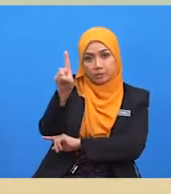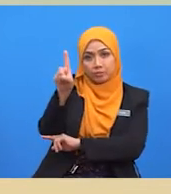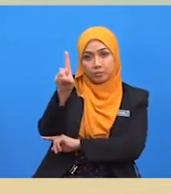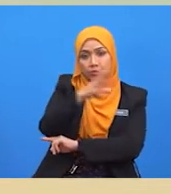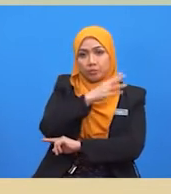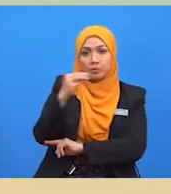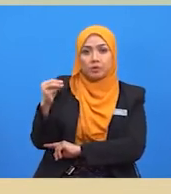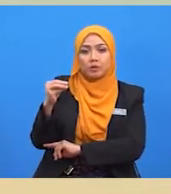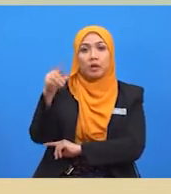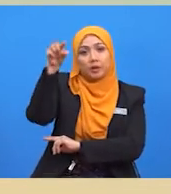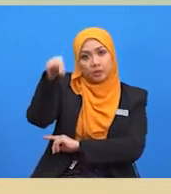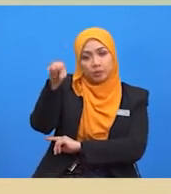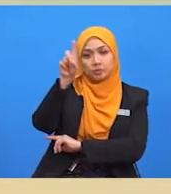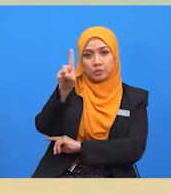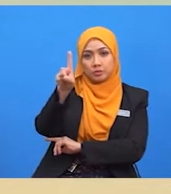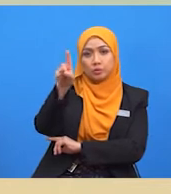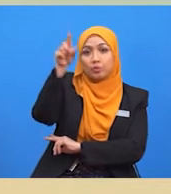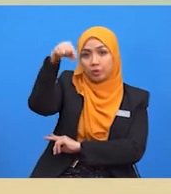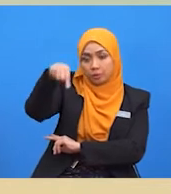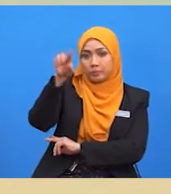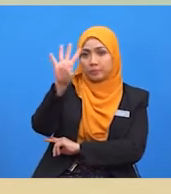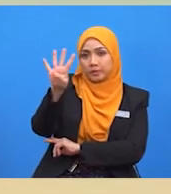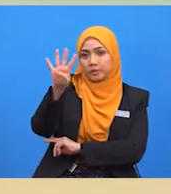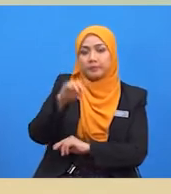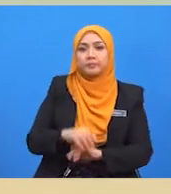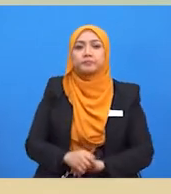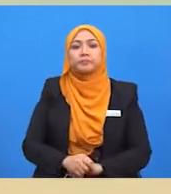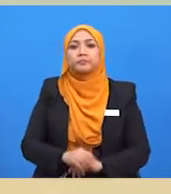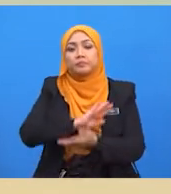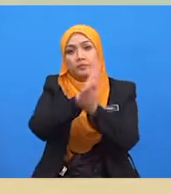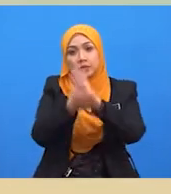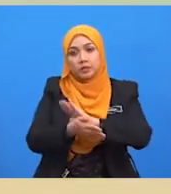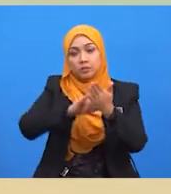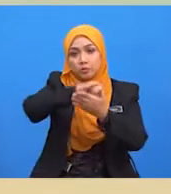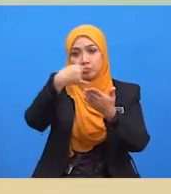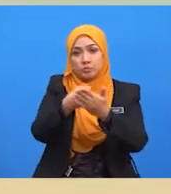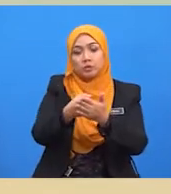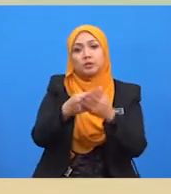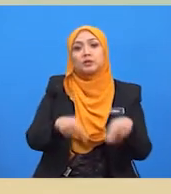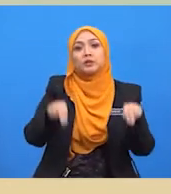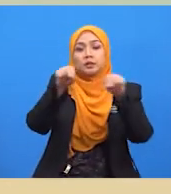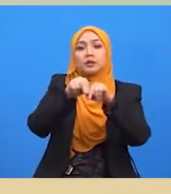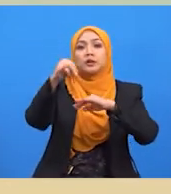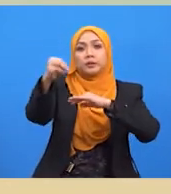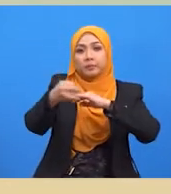P1 dan Q1-Q4. Maka jumlah nilai import